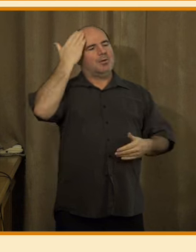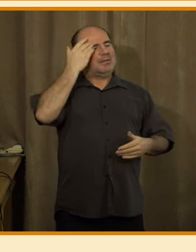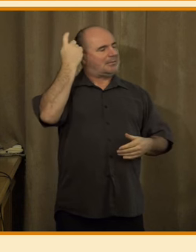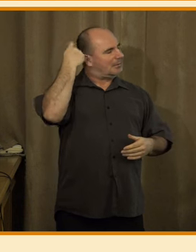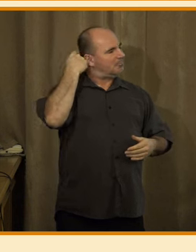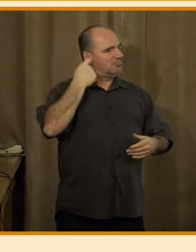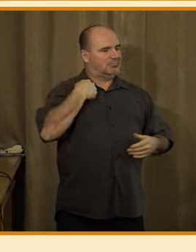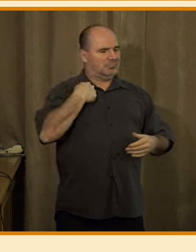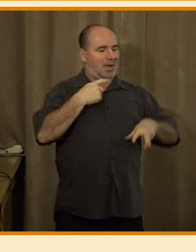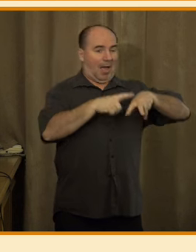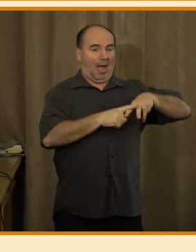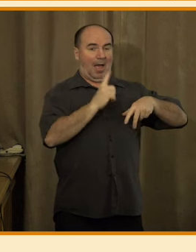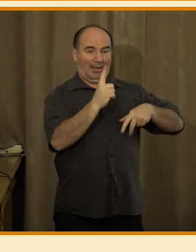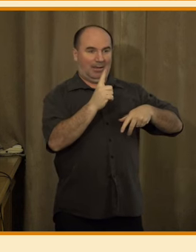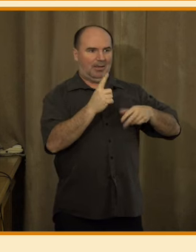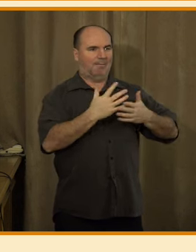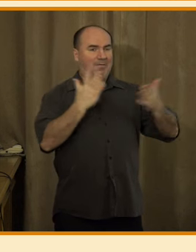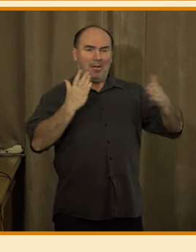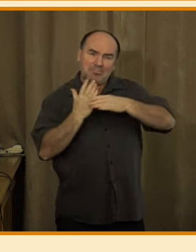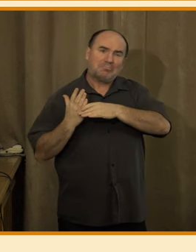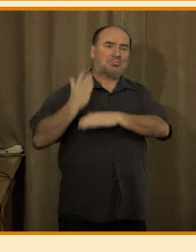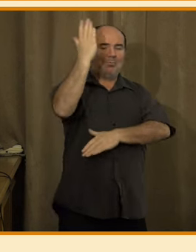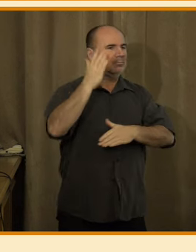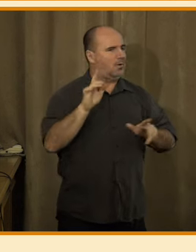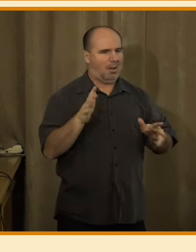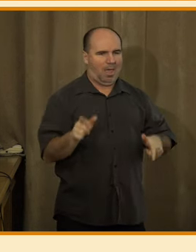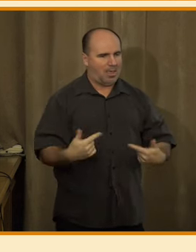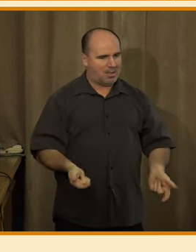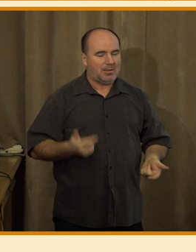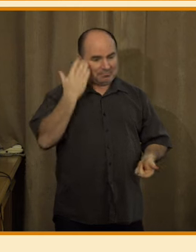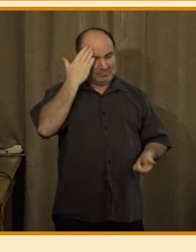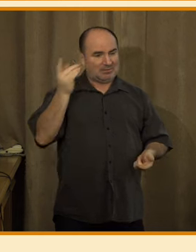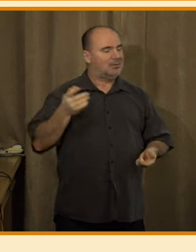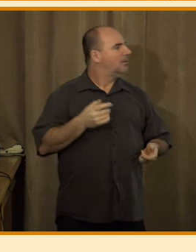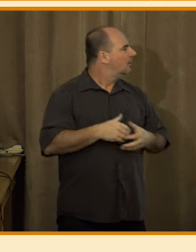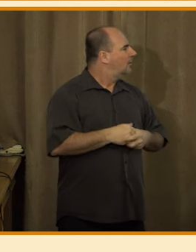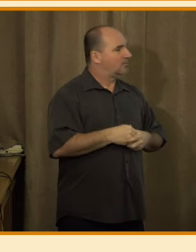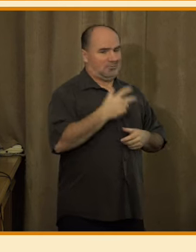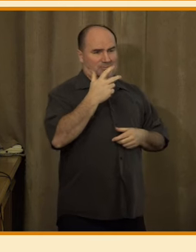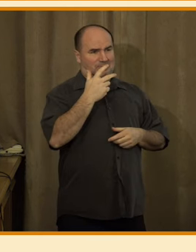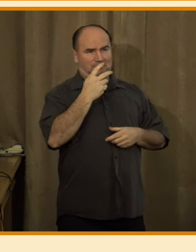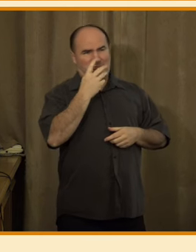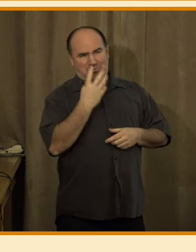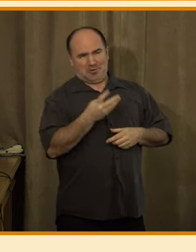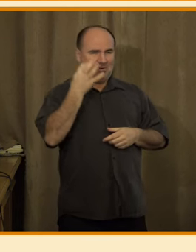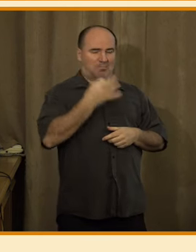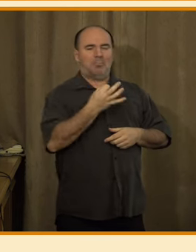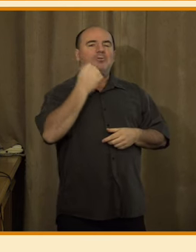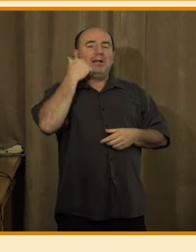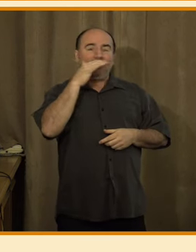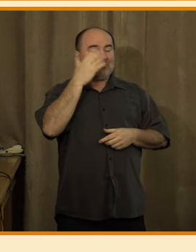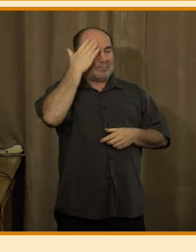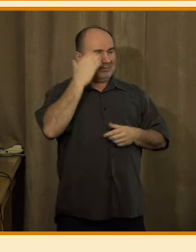inteligence za velký pokrok. Jenom% dotázaných, 15+, se